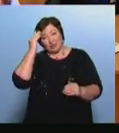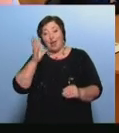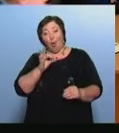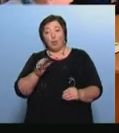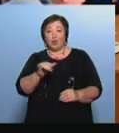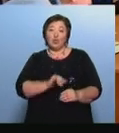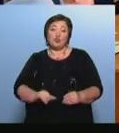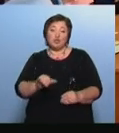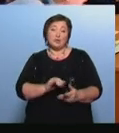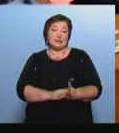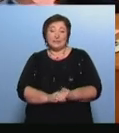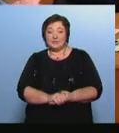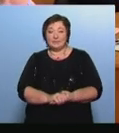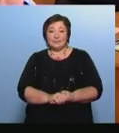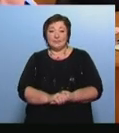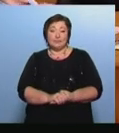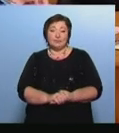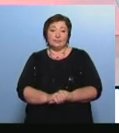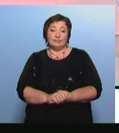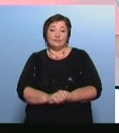Светлана Буланова, Юрий Егоров, Новости